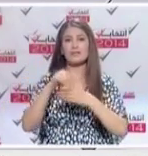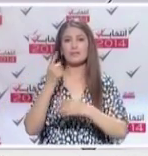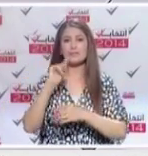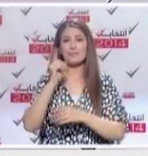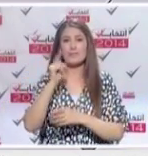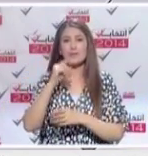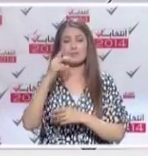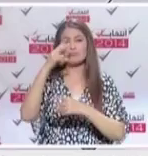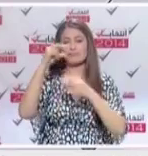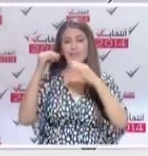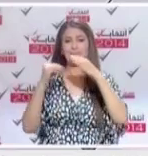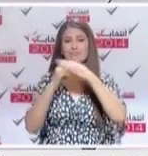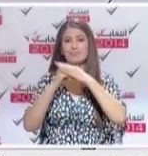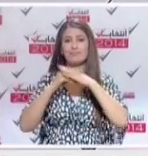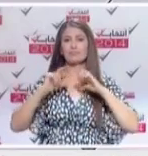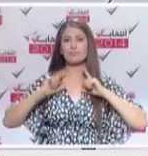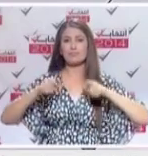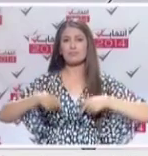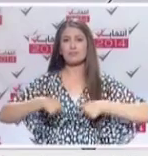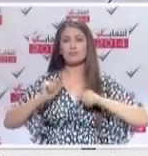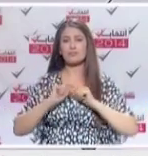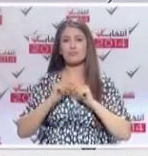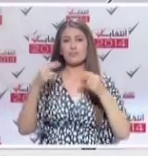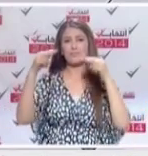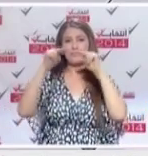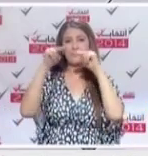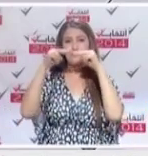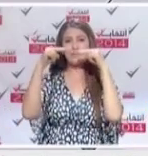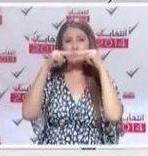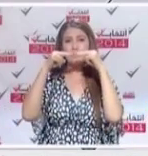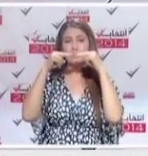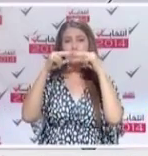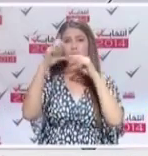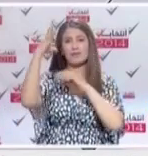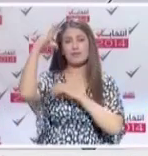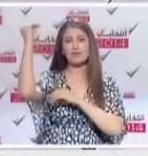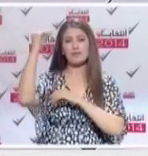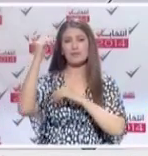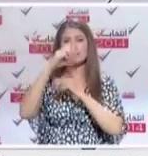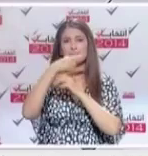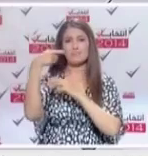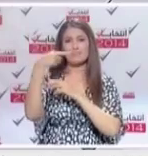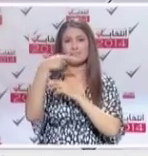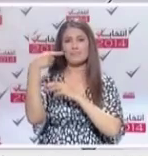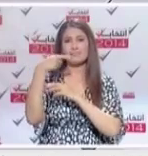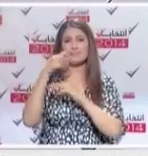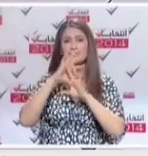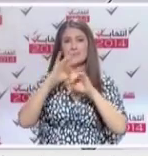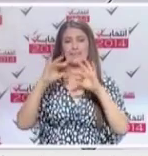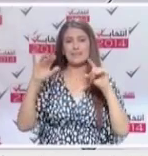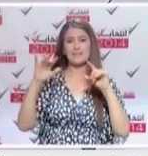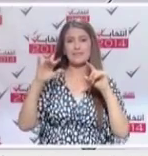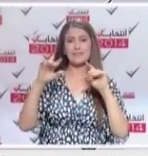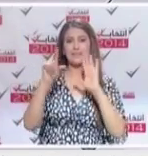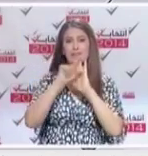أن يراجع هذا الأمر كما يجب توظيف تضمين هذا الفصل شرط أخلاقي يتمثل في بطاقة رقم ثلاثة بطاقة سوابق القضائية